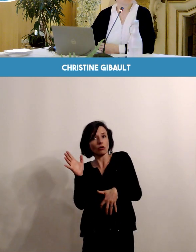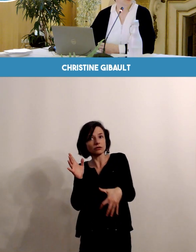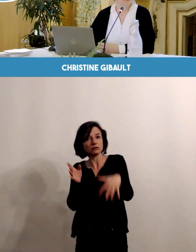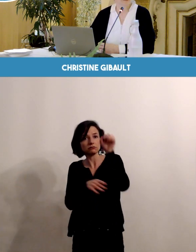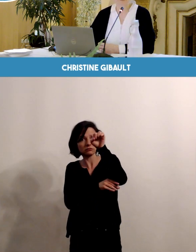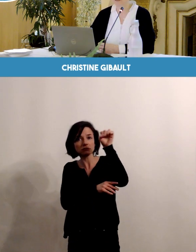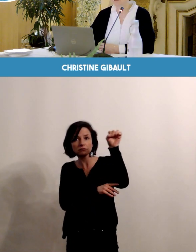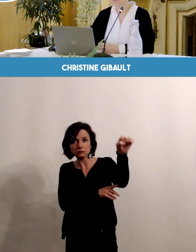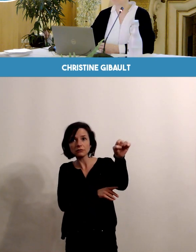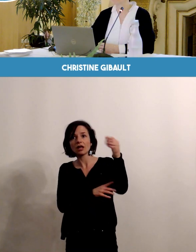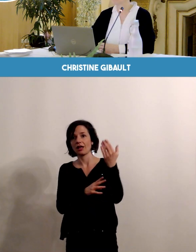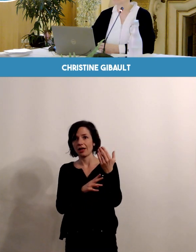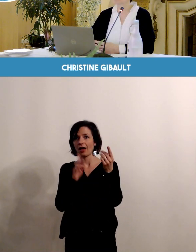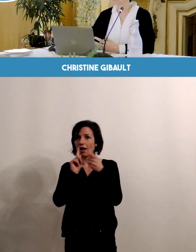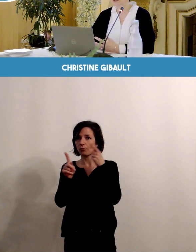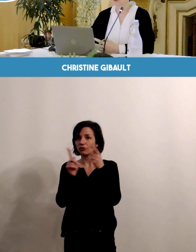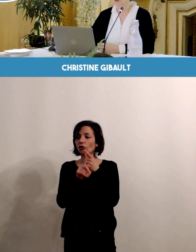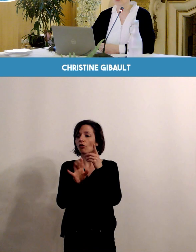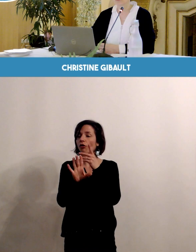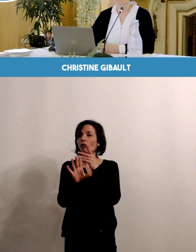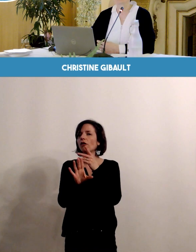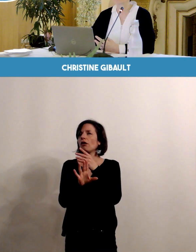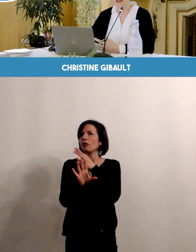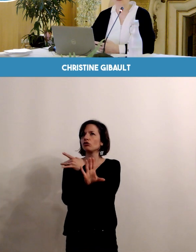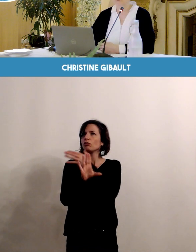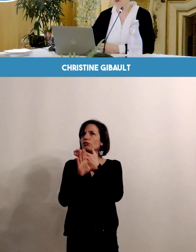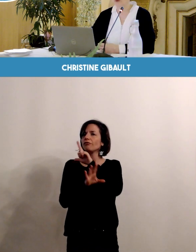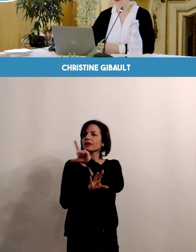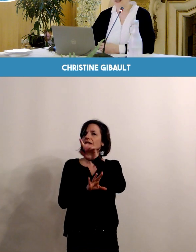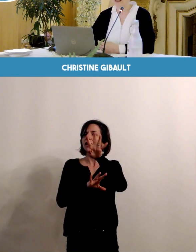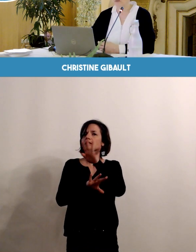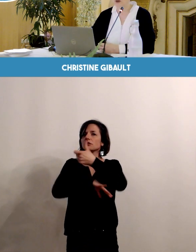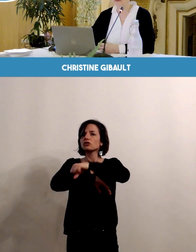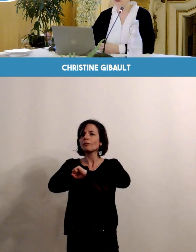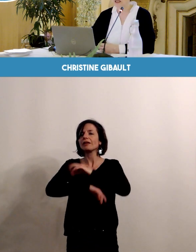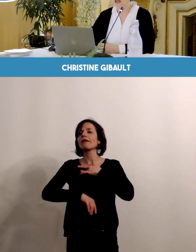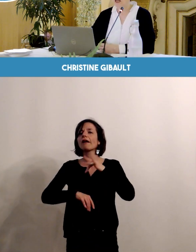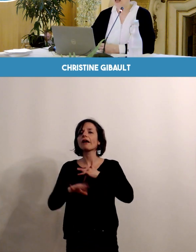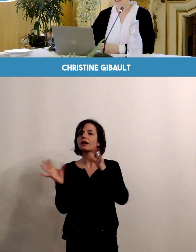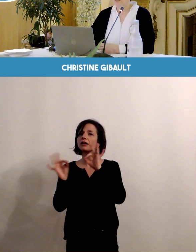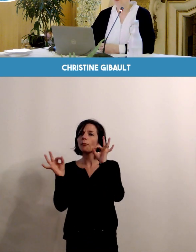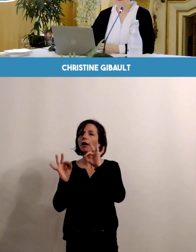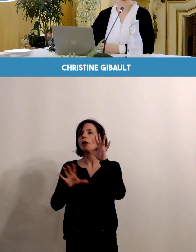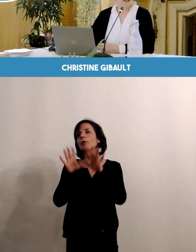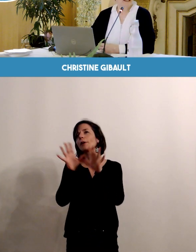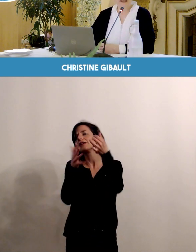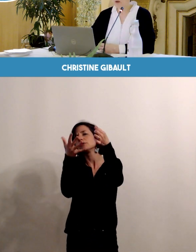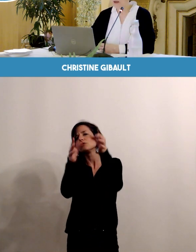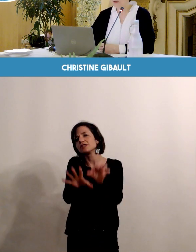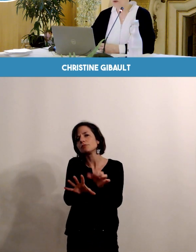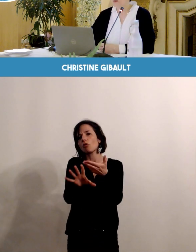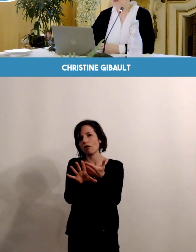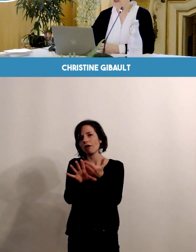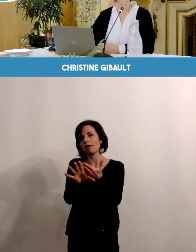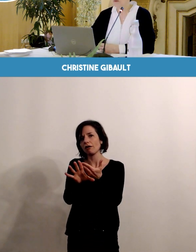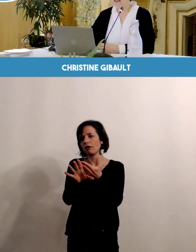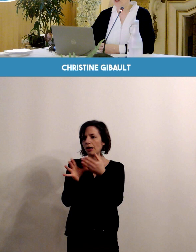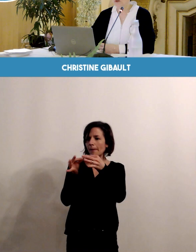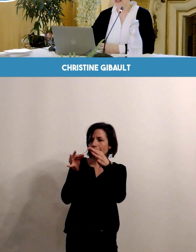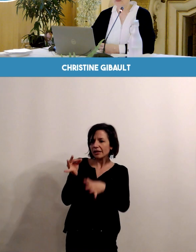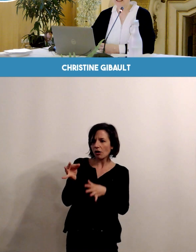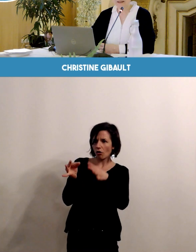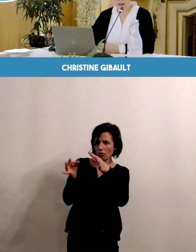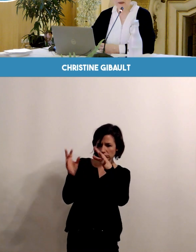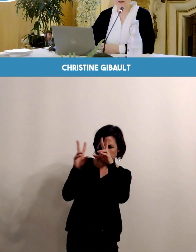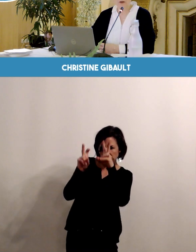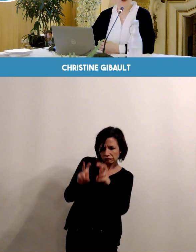avant la 24e semaine d'aménorée, grossièrement le sixième mois. Ce bilan prénatal de prévention vient compléter